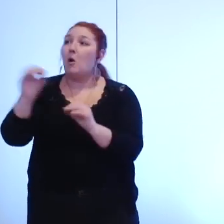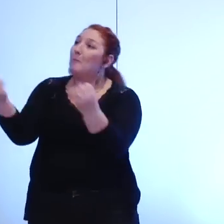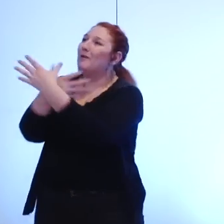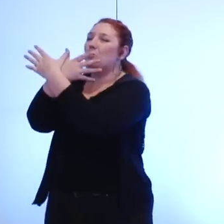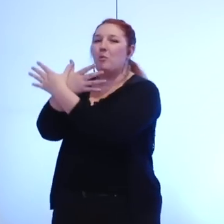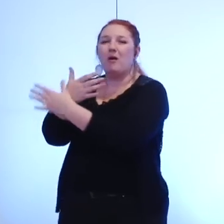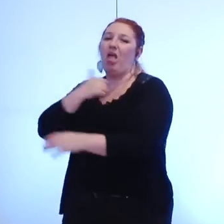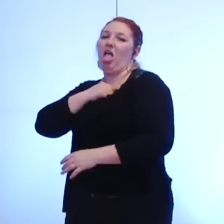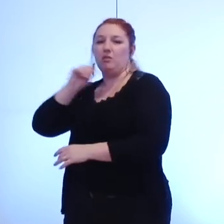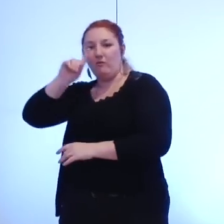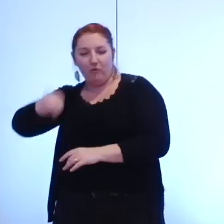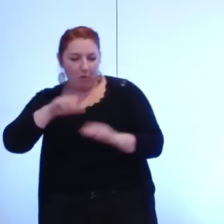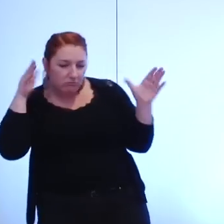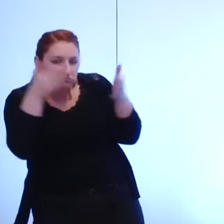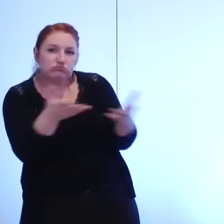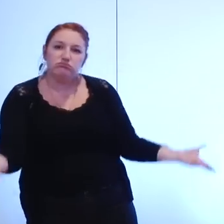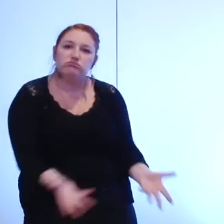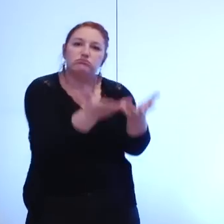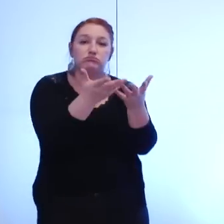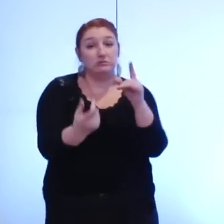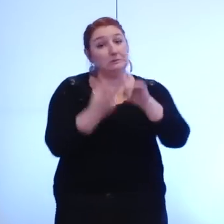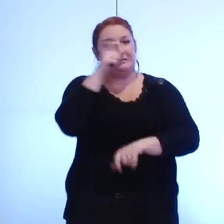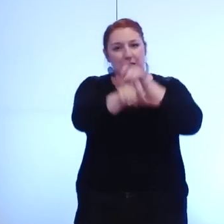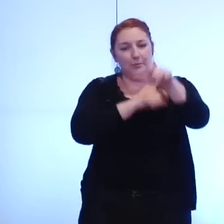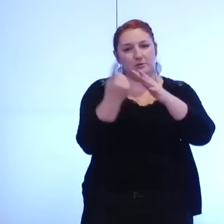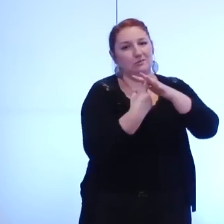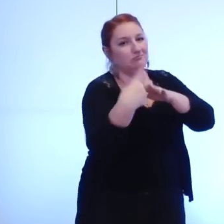pensant plus particulièrement aux personnes les plus démunies